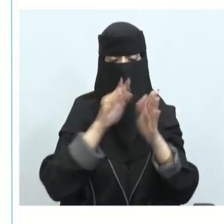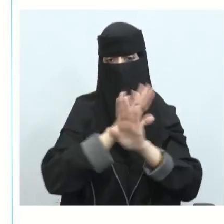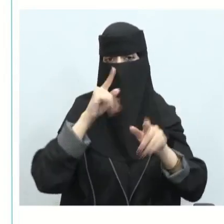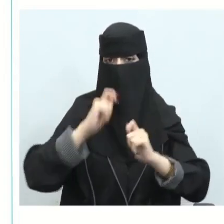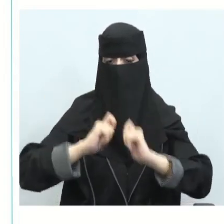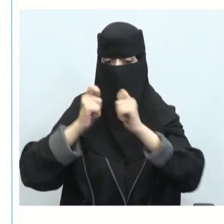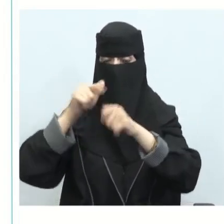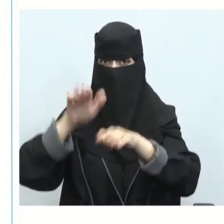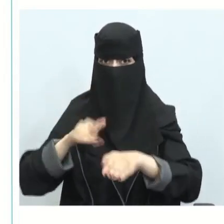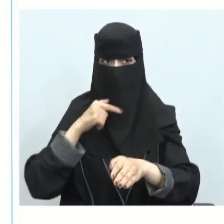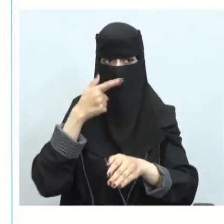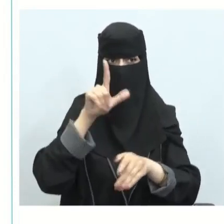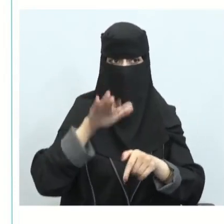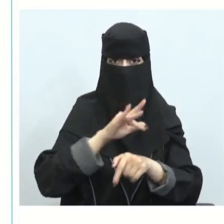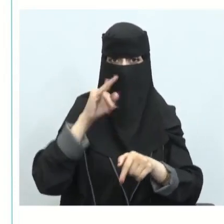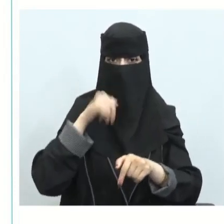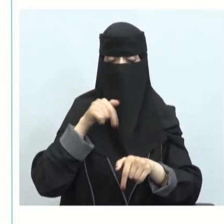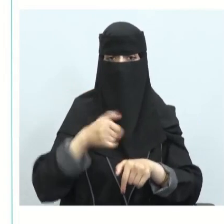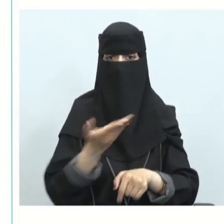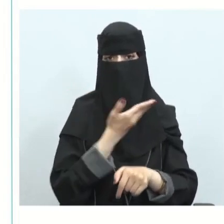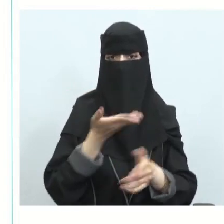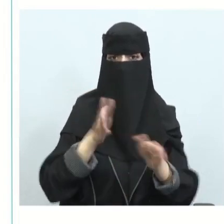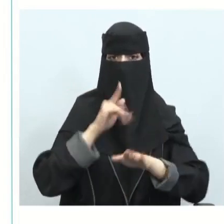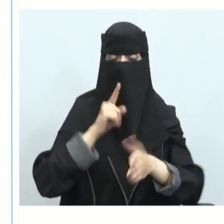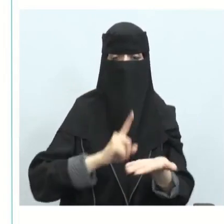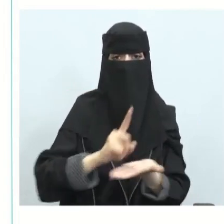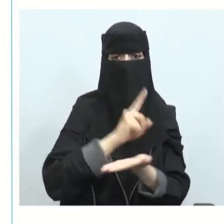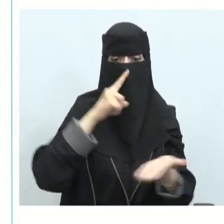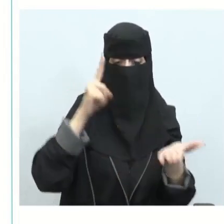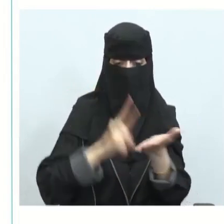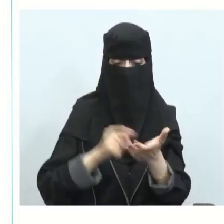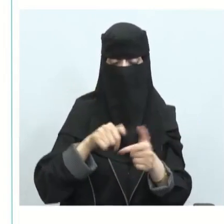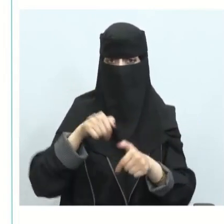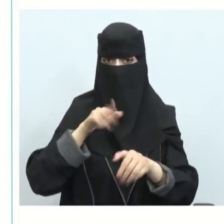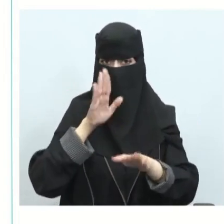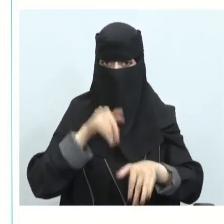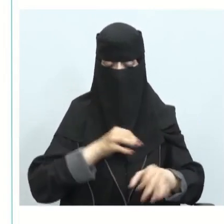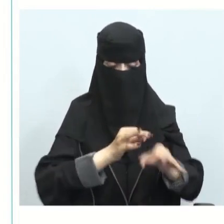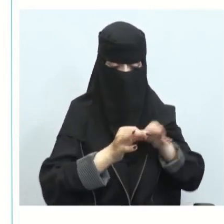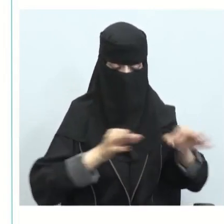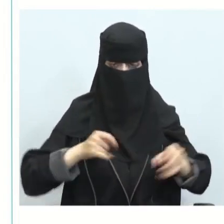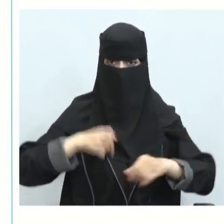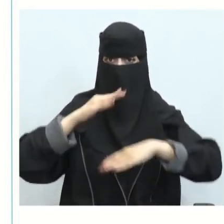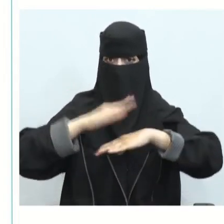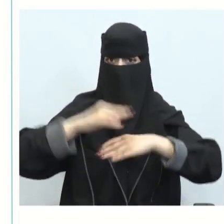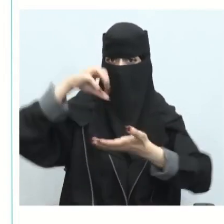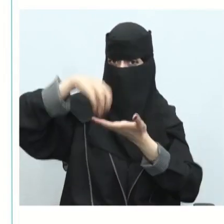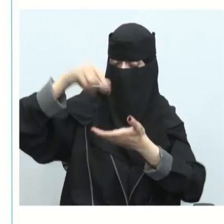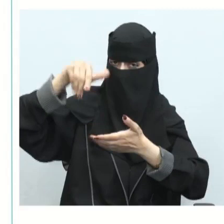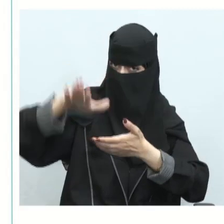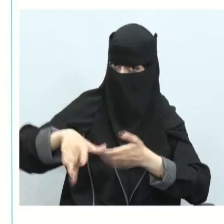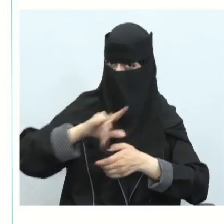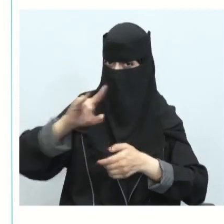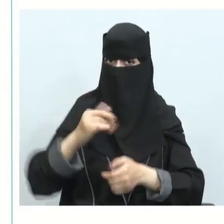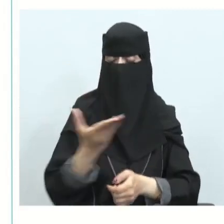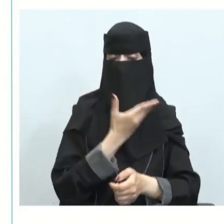منها بشكل صحيح لكي لا يكون لك تأثير للبيئة يجب أيضا وضع الخطط لمرعاة احترام منطقة المحلية إذن